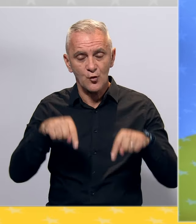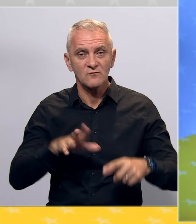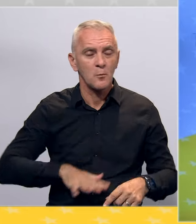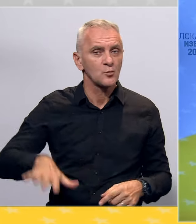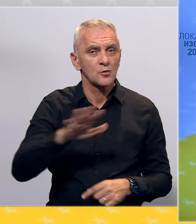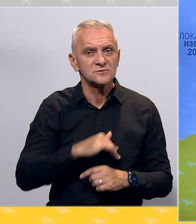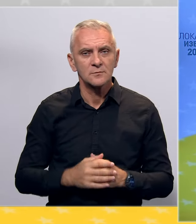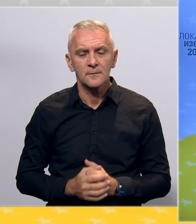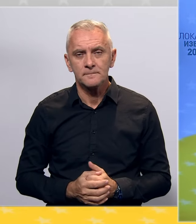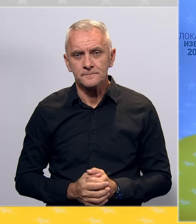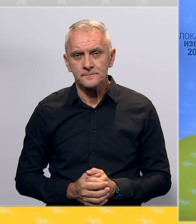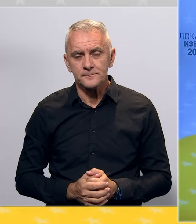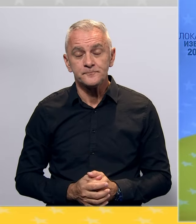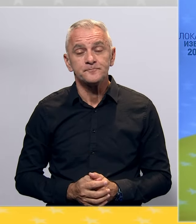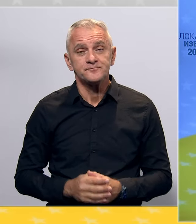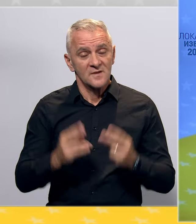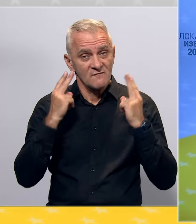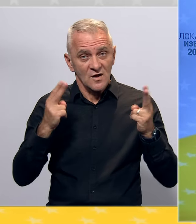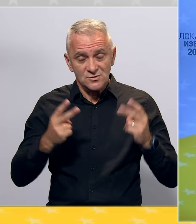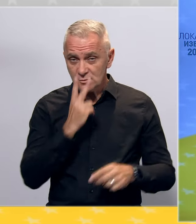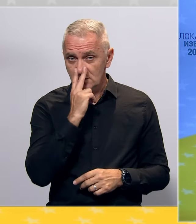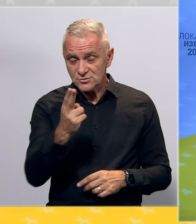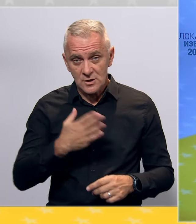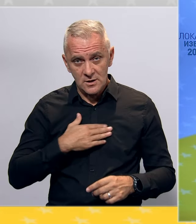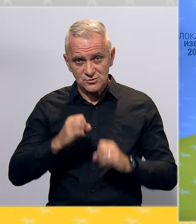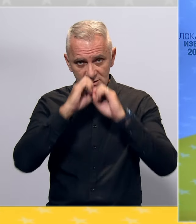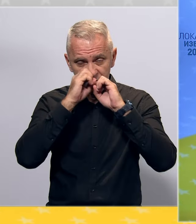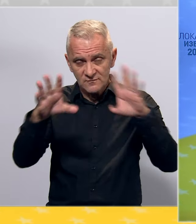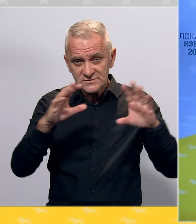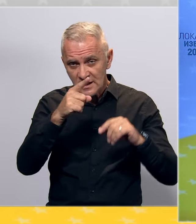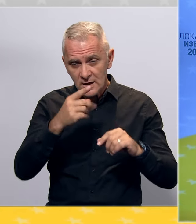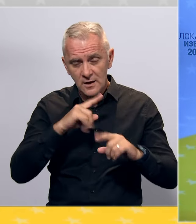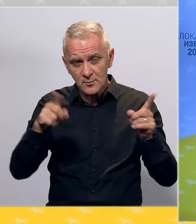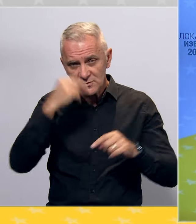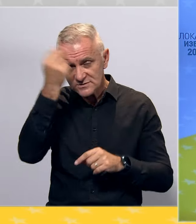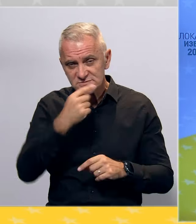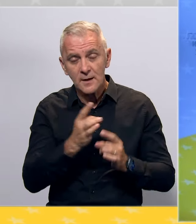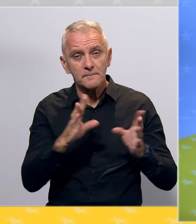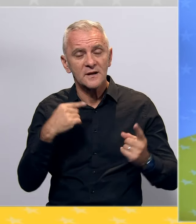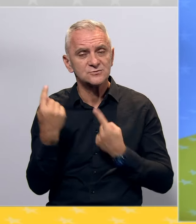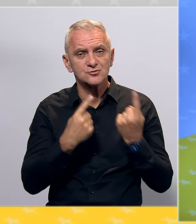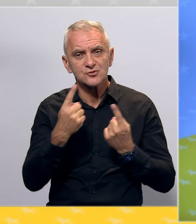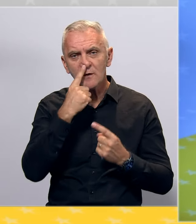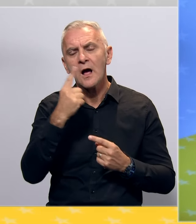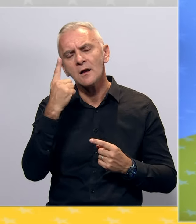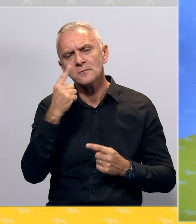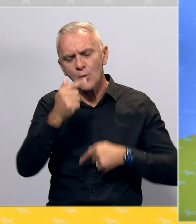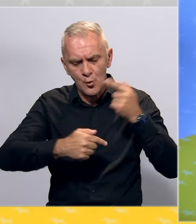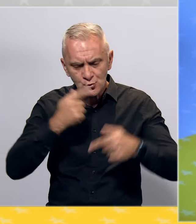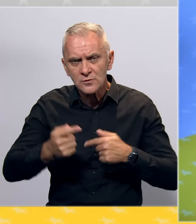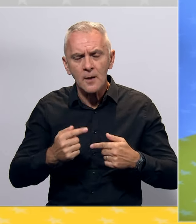prostorima. Važan aspekt naše vizije Republike Srpske jeste njena bezuslovna i kontinuirana modernizacija.